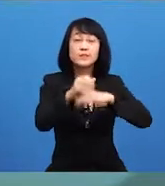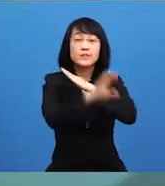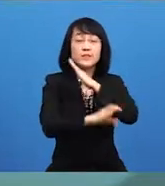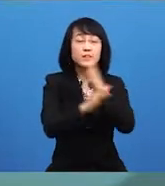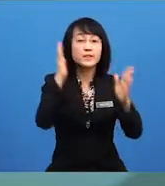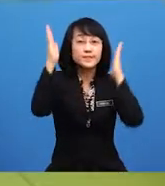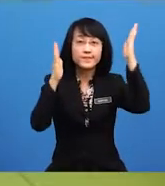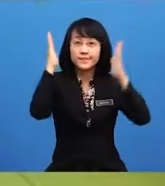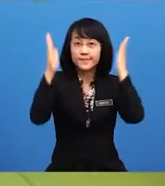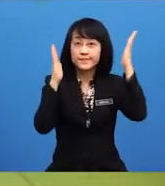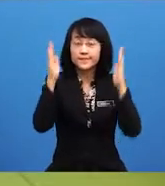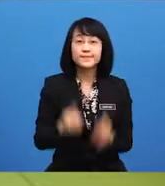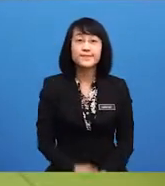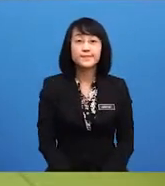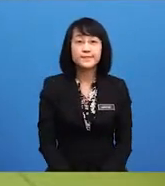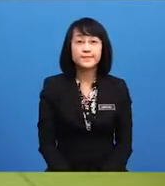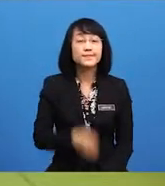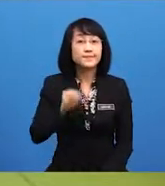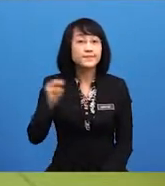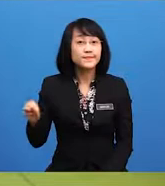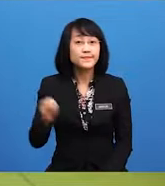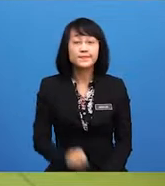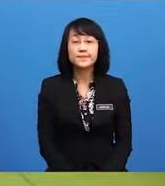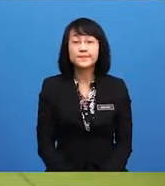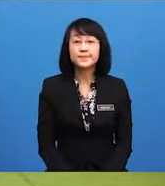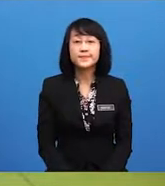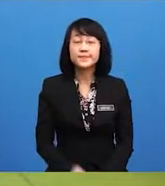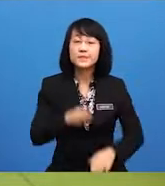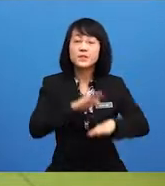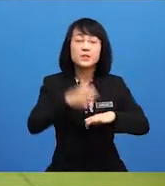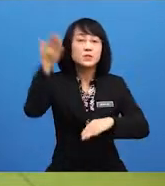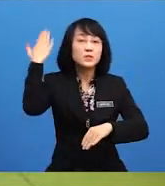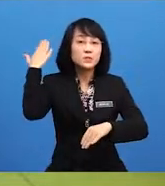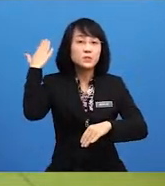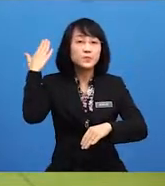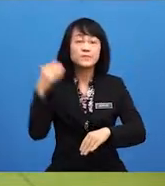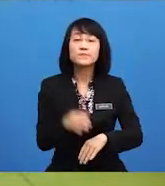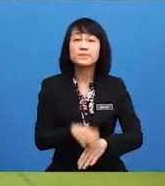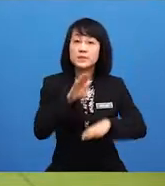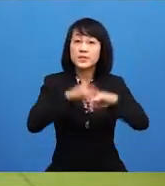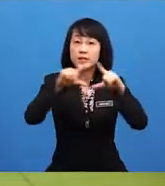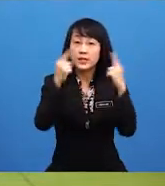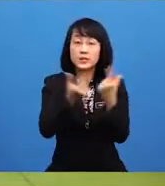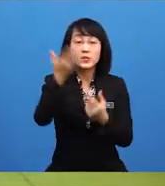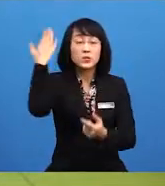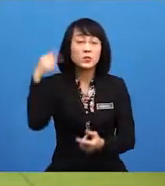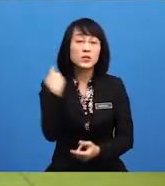negara Malaysia. Murid-murid, pada sehari yang lepas, kita telah mempelajari